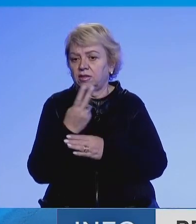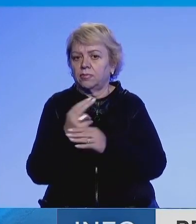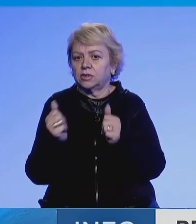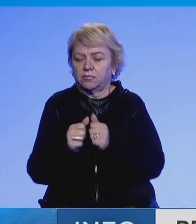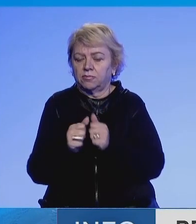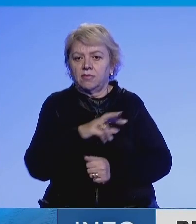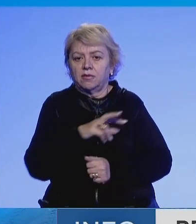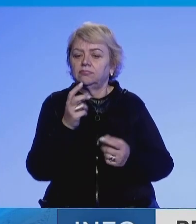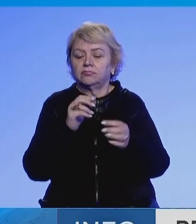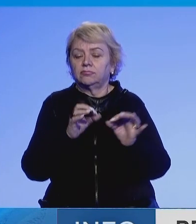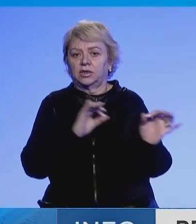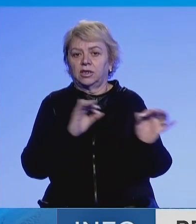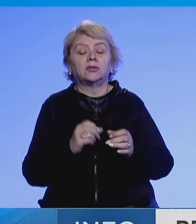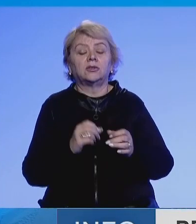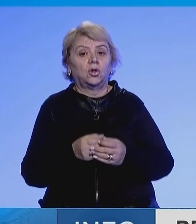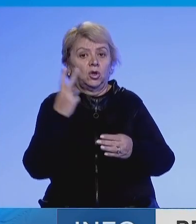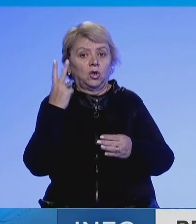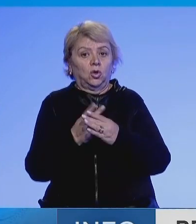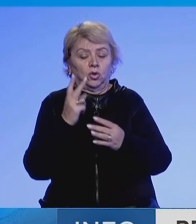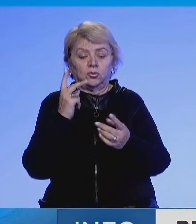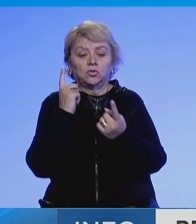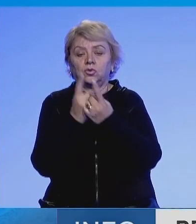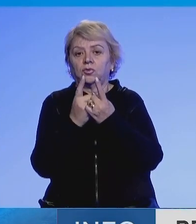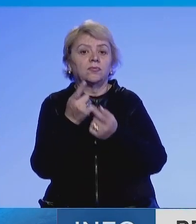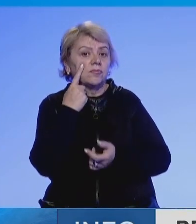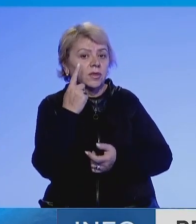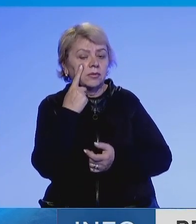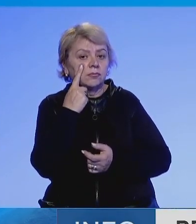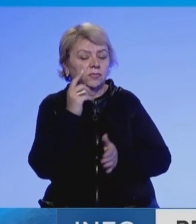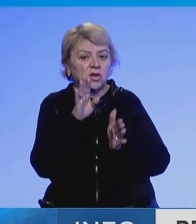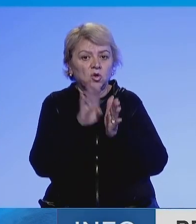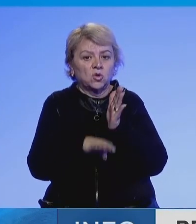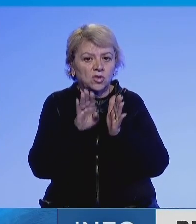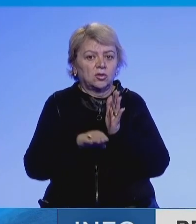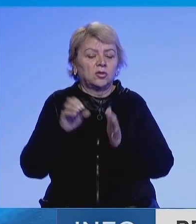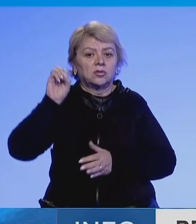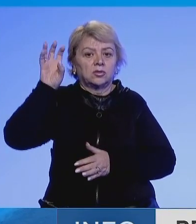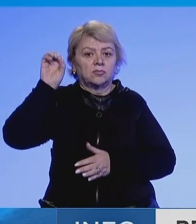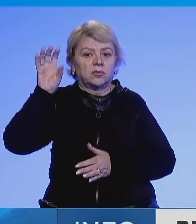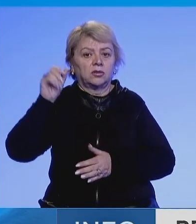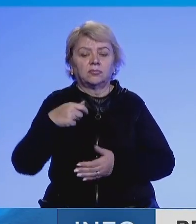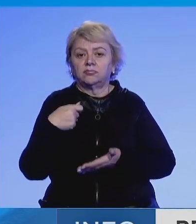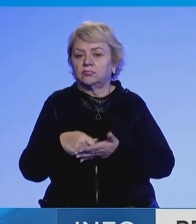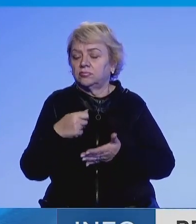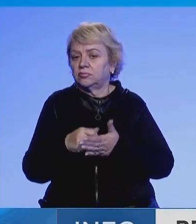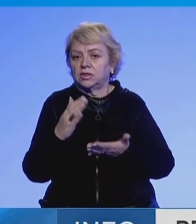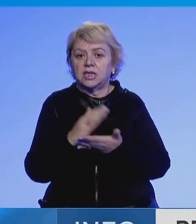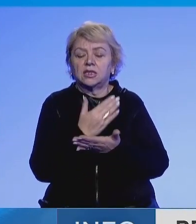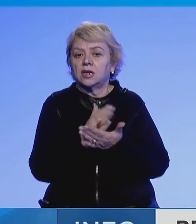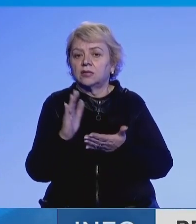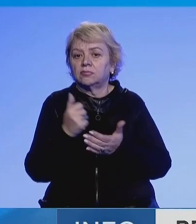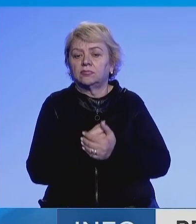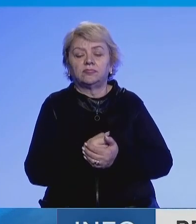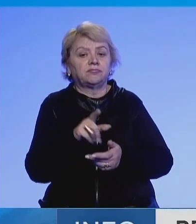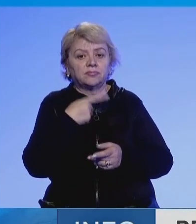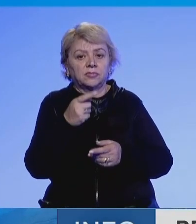përga ditën të takohen për her të dytë brenda dy avësh në përpjekje për të ullur qmimet e energjis, me gjise ndarjet vazhdojnë rrët levizjeve për